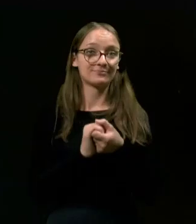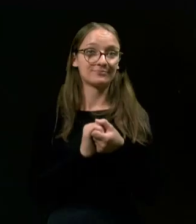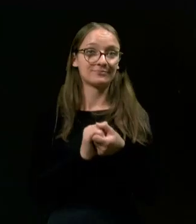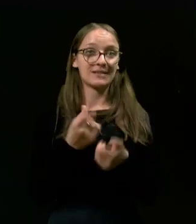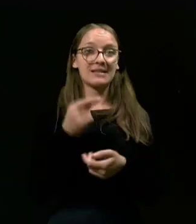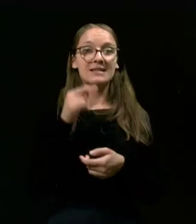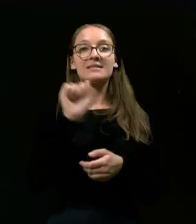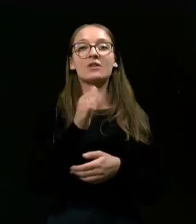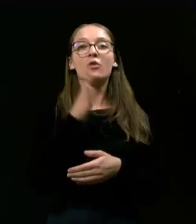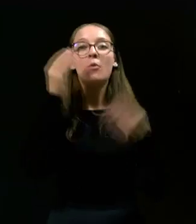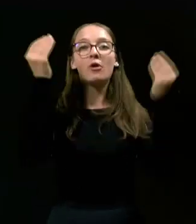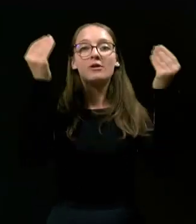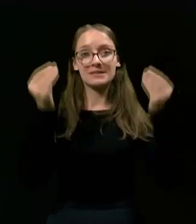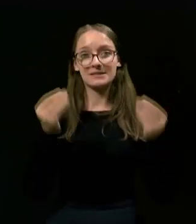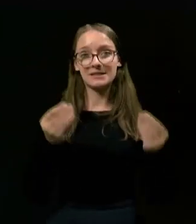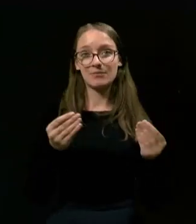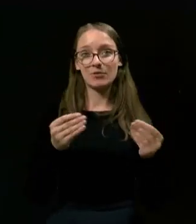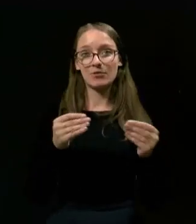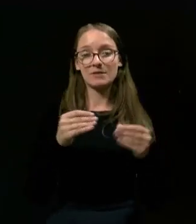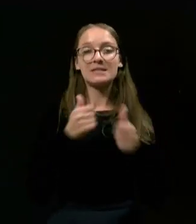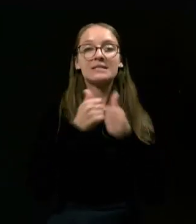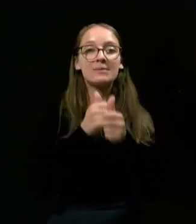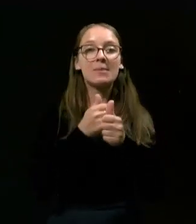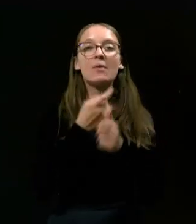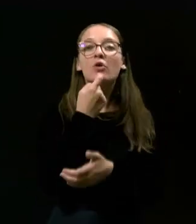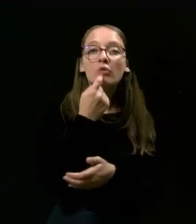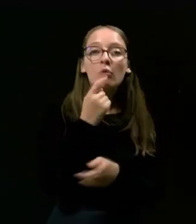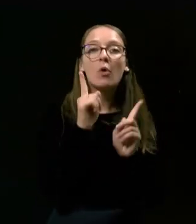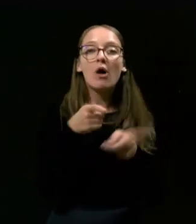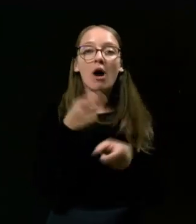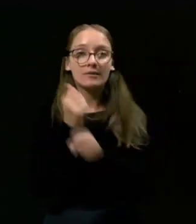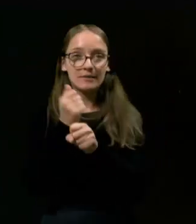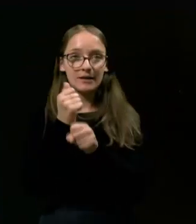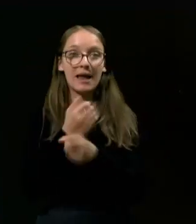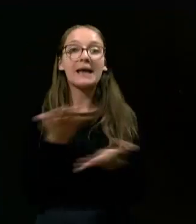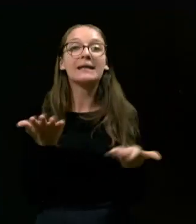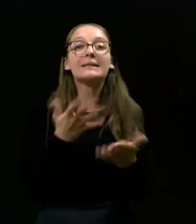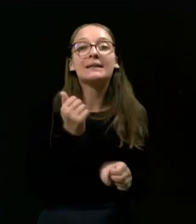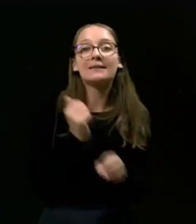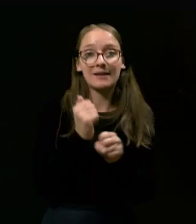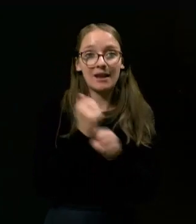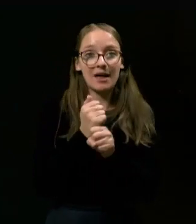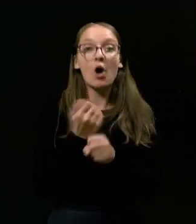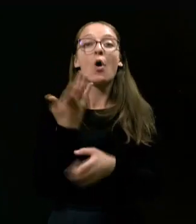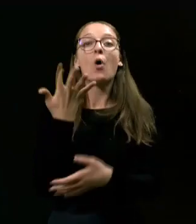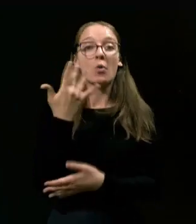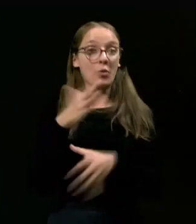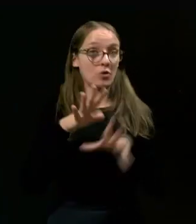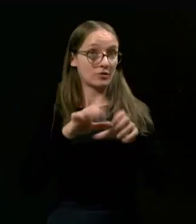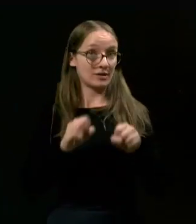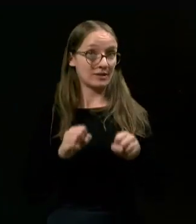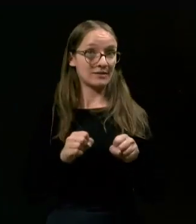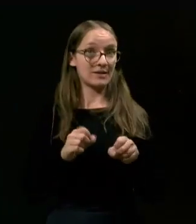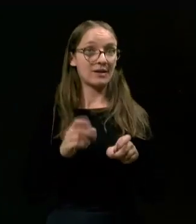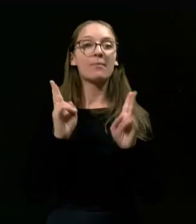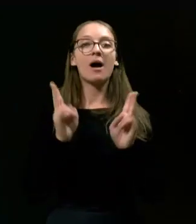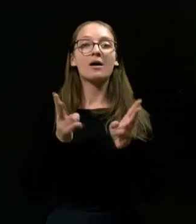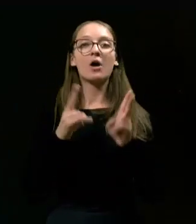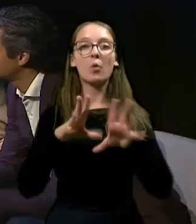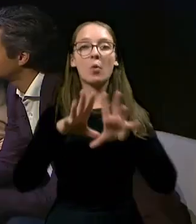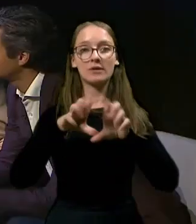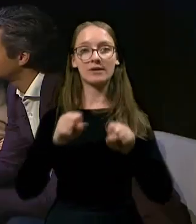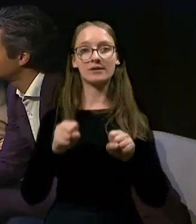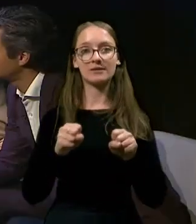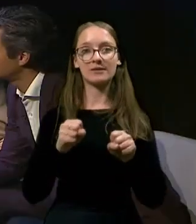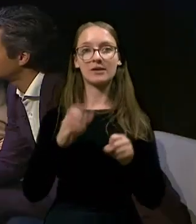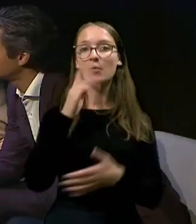Zato bomo s sistemom spremljanja, kdo kaj dela, ki je dela, koliko naredi in kako naredi.